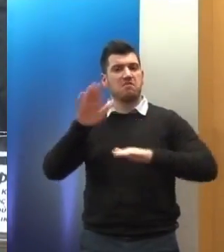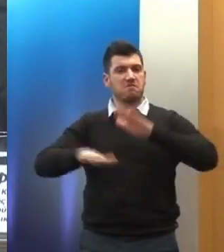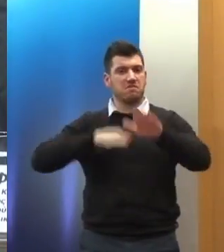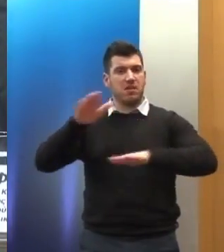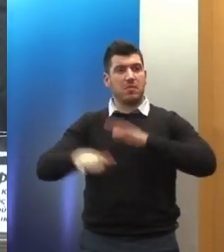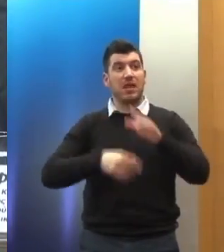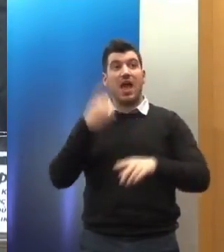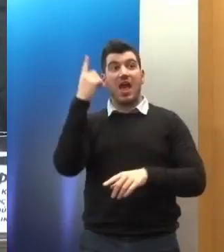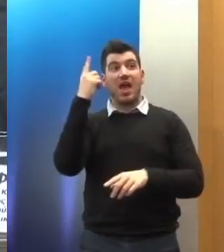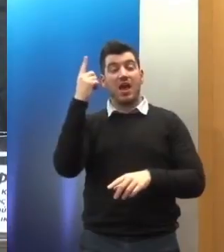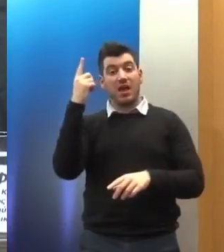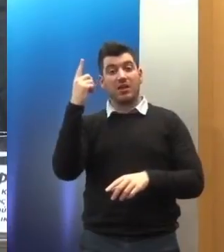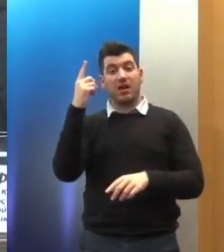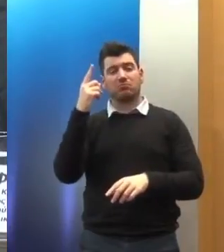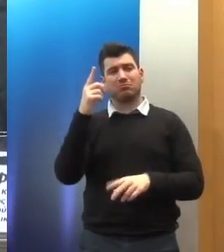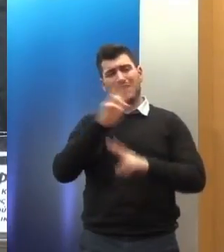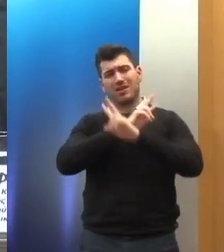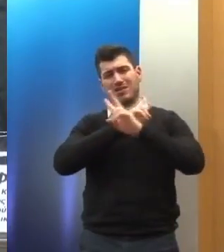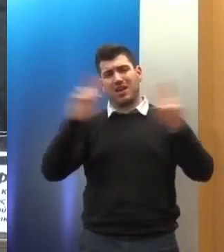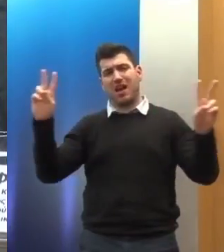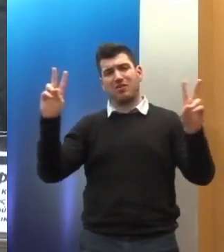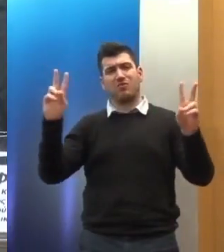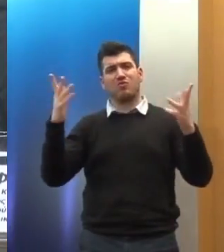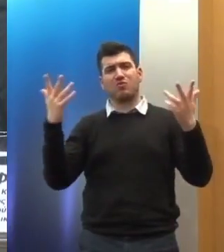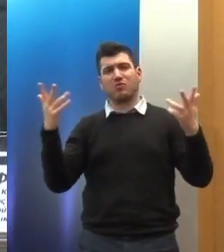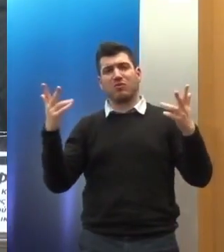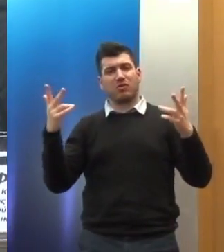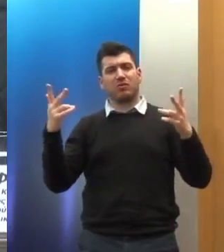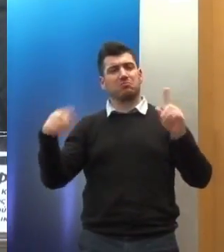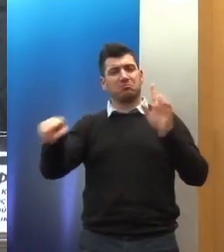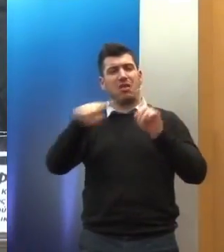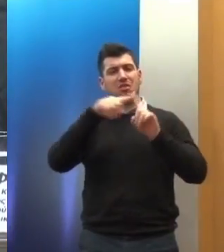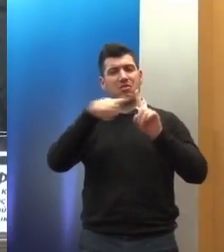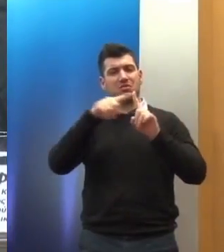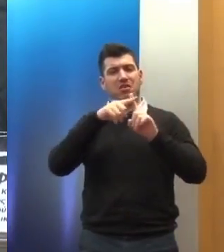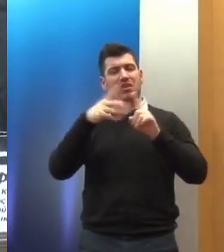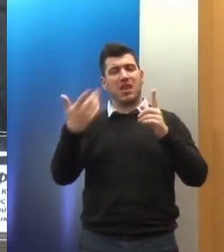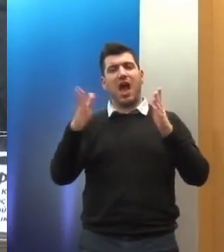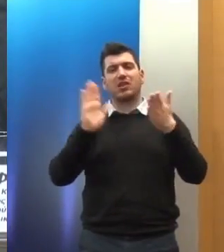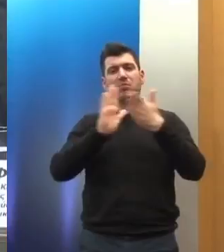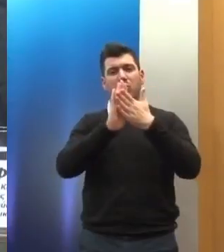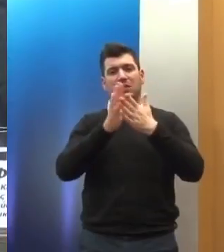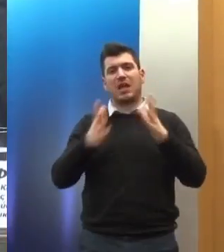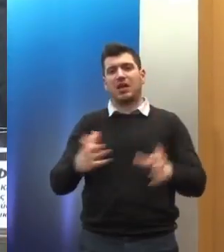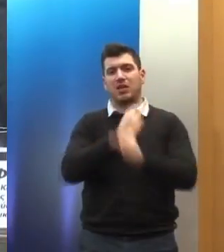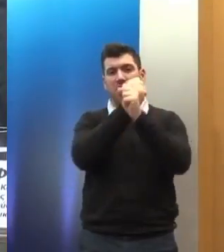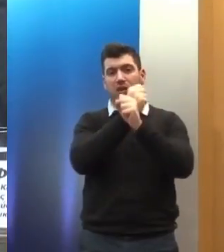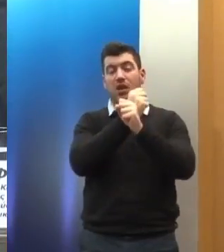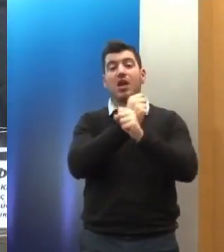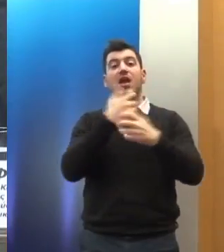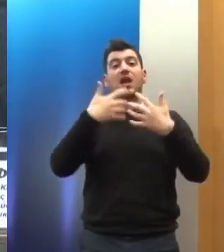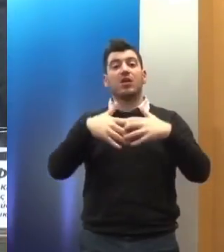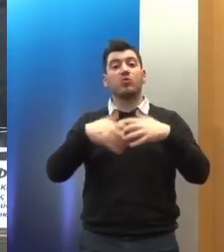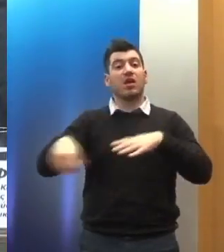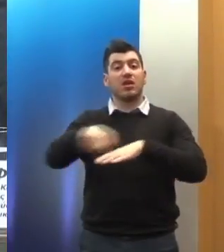θετικό πνεύμα αντιμετώπισης και των εκκρεμωτήτων. Η λειτουργία του δικαστικού συστήματος